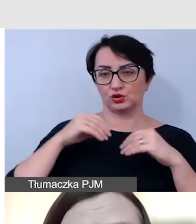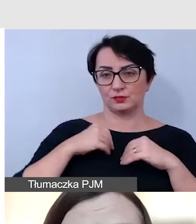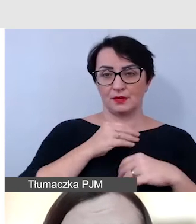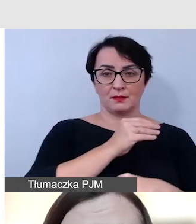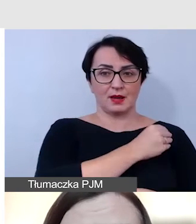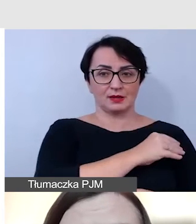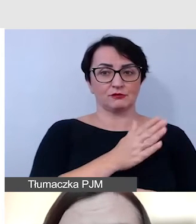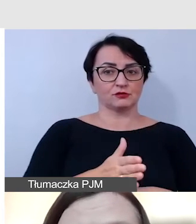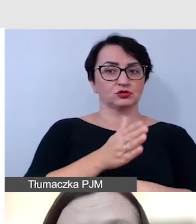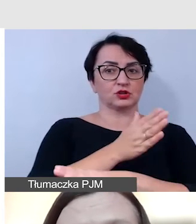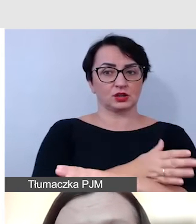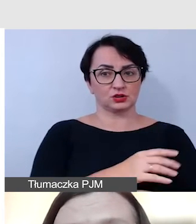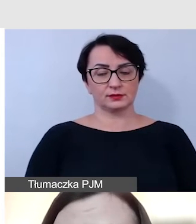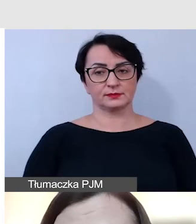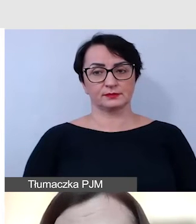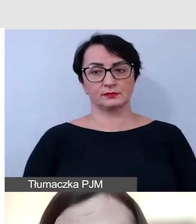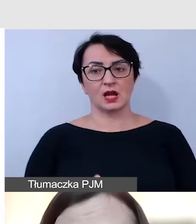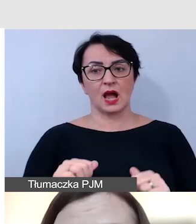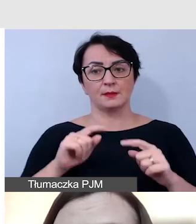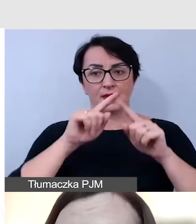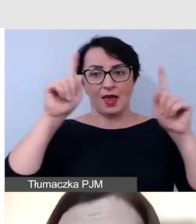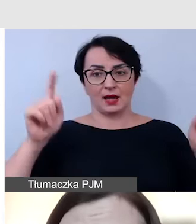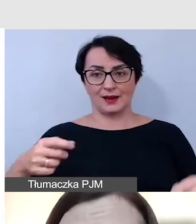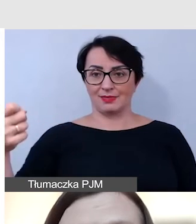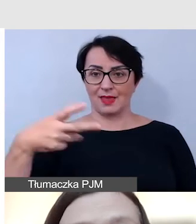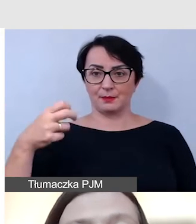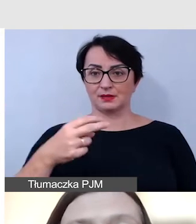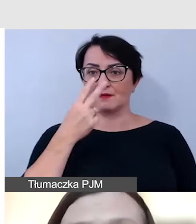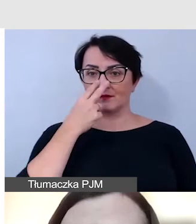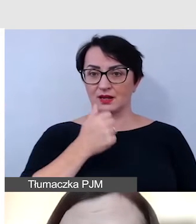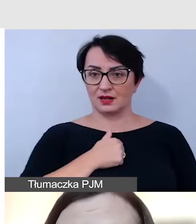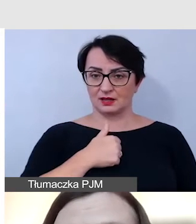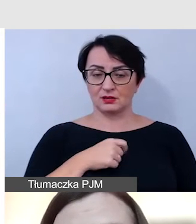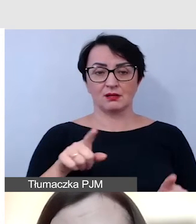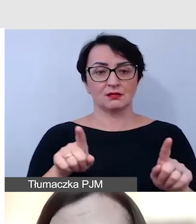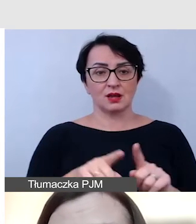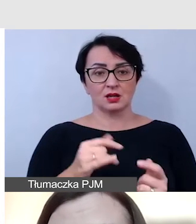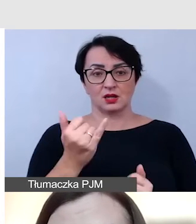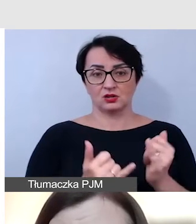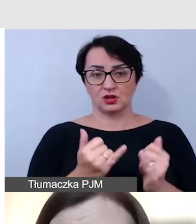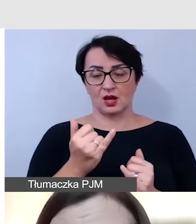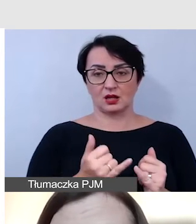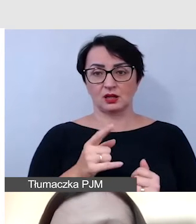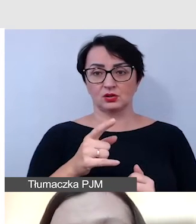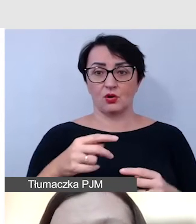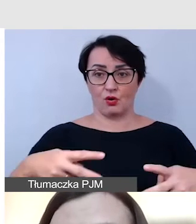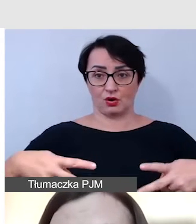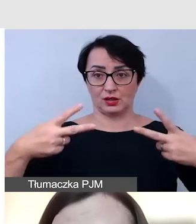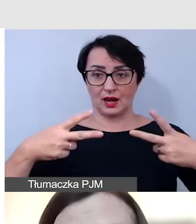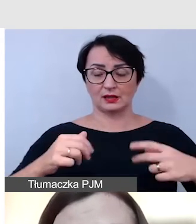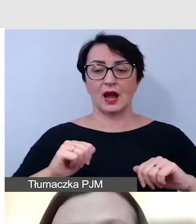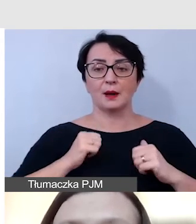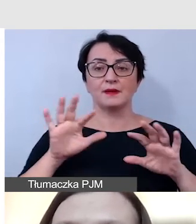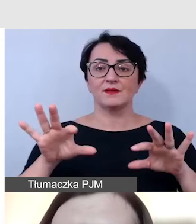materiały, by ekran z napisami był widoczny, a jeśli jest to wykład online, by